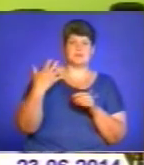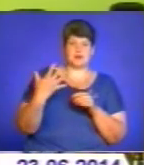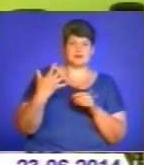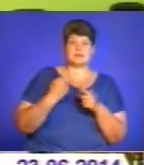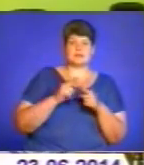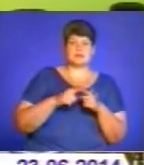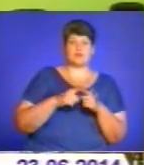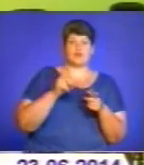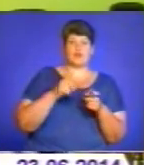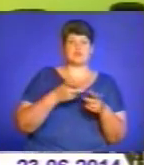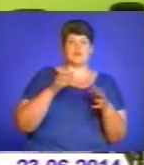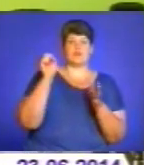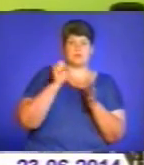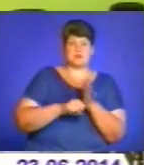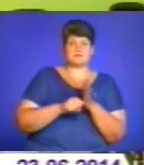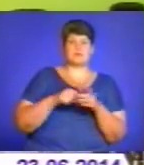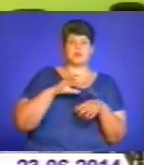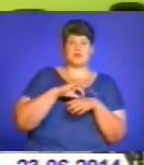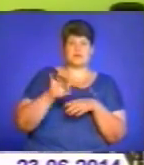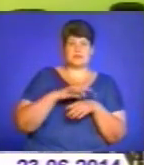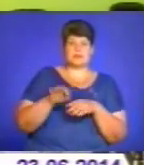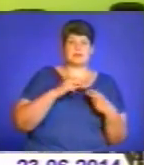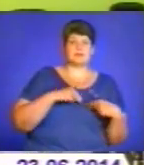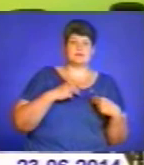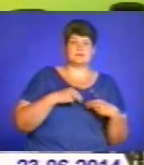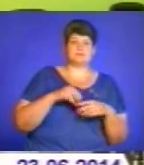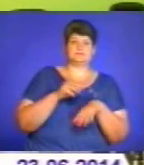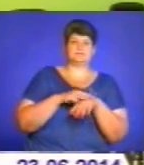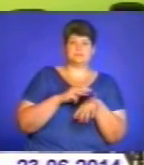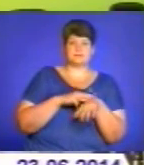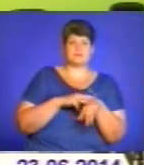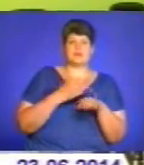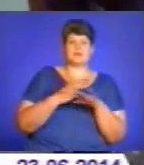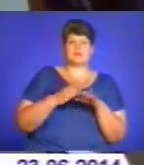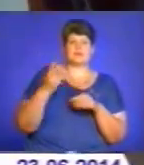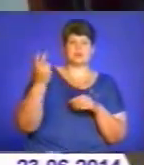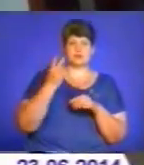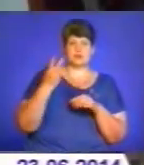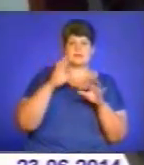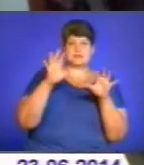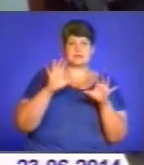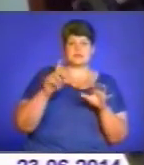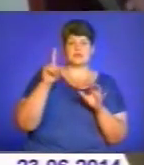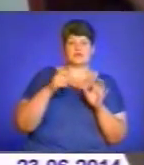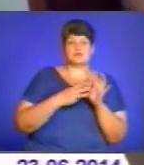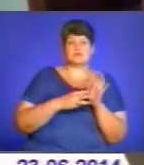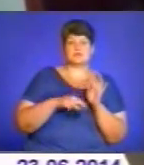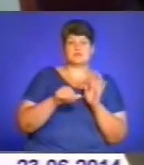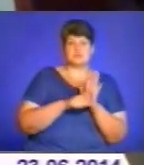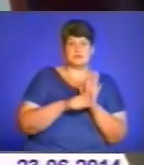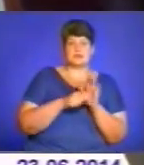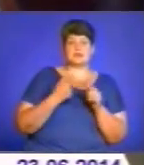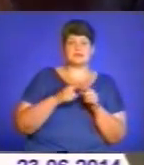Це погроза вбивством або насильства щодо працівника правоохоронного органу та частина 2 статті 186. Це грабіж,